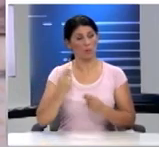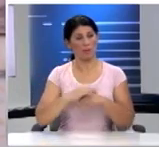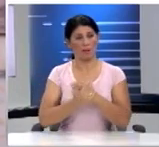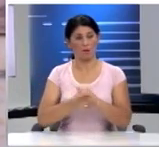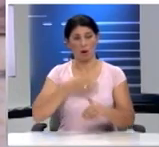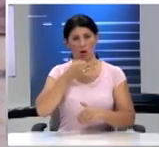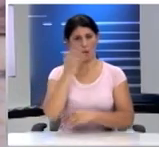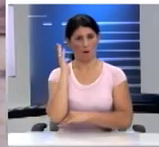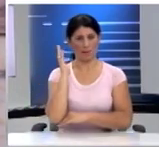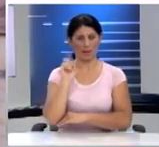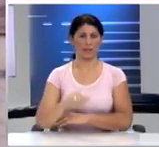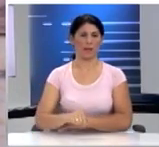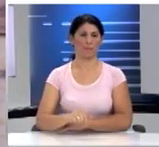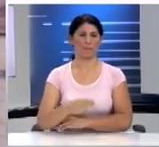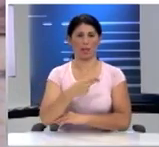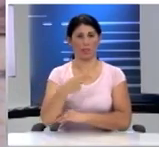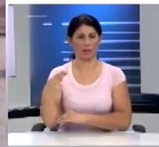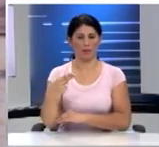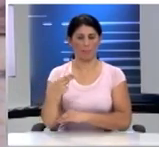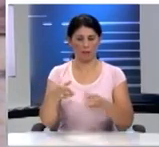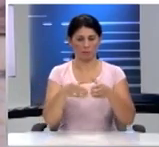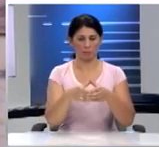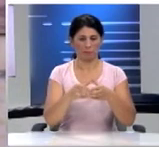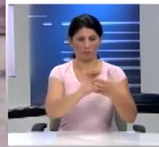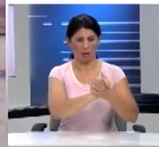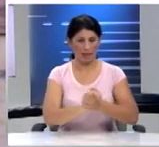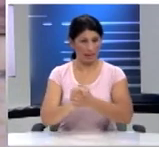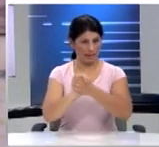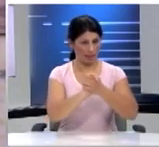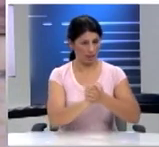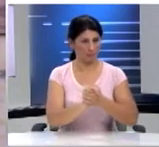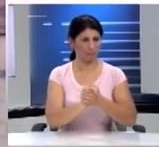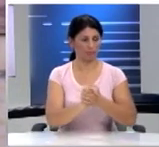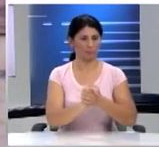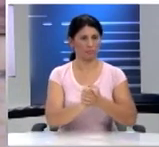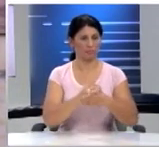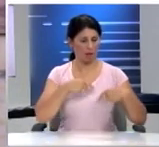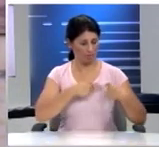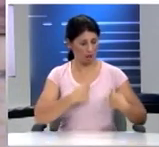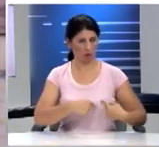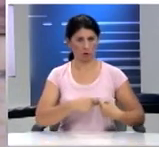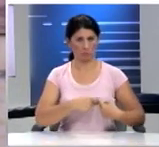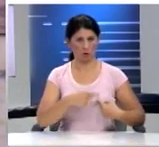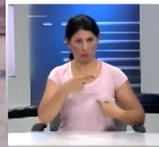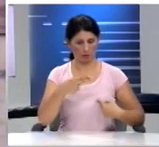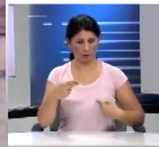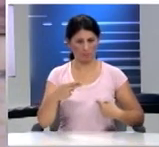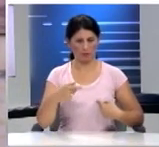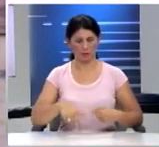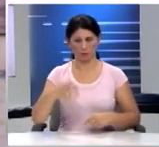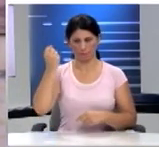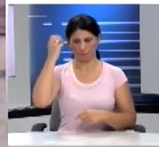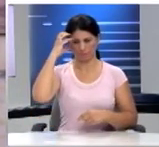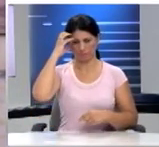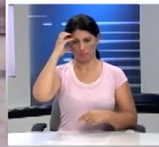πάνω στην ενότητα Αλληλεγγύη Εθελοντισμός Συγκράτησα